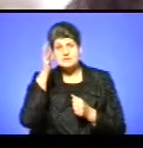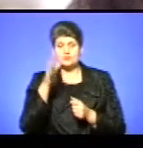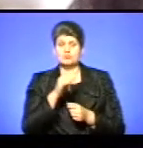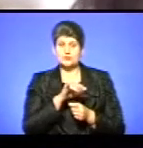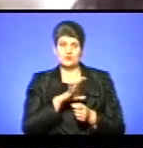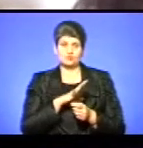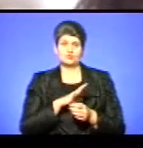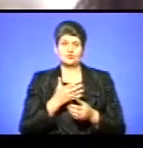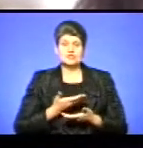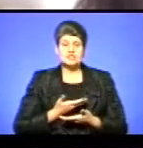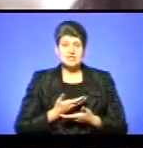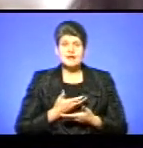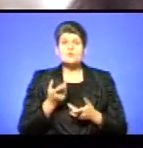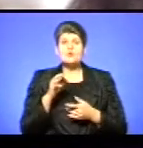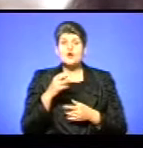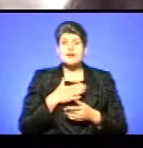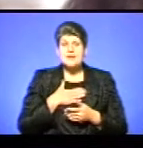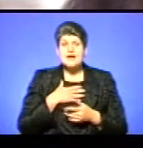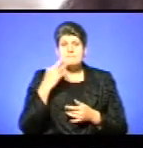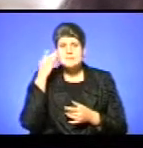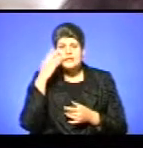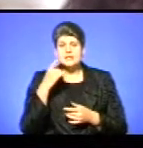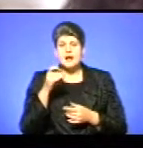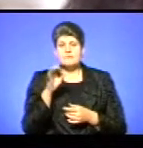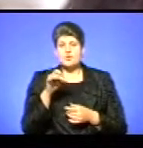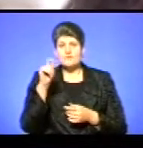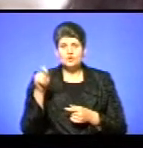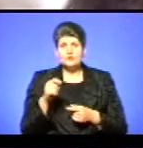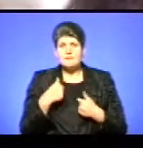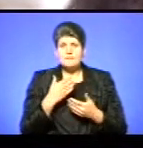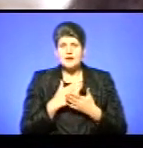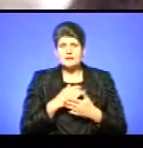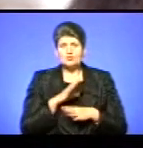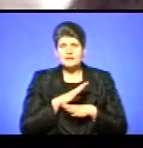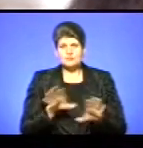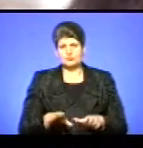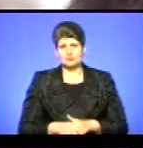було те життя, про яке я мріяла, але через революцію і війну я вже його ніколи мати не буду, розумієте?